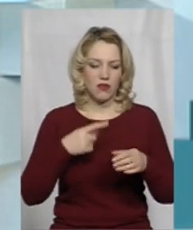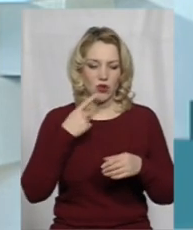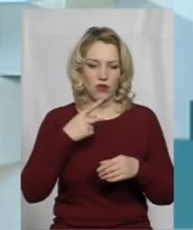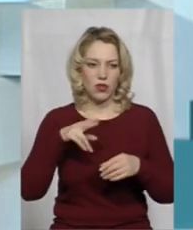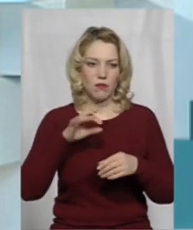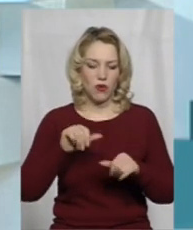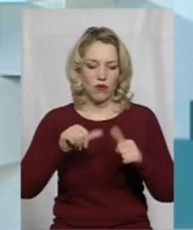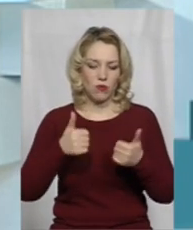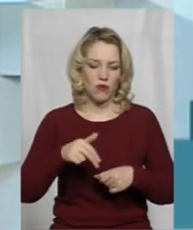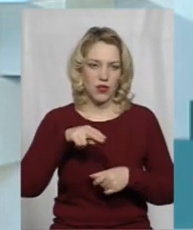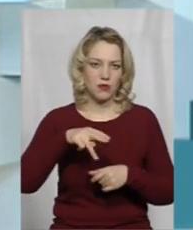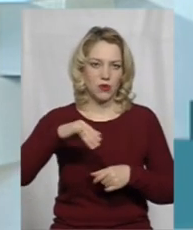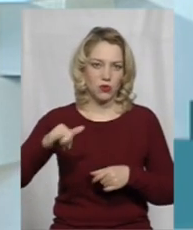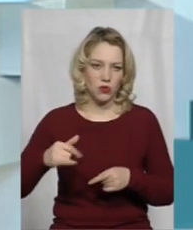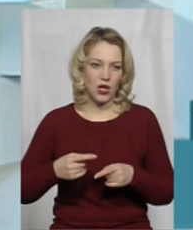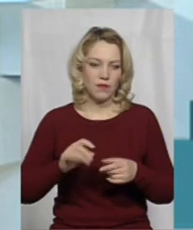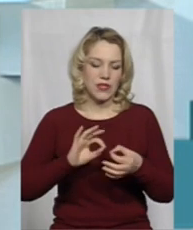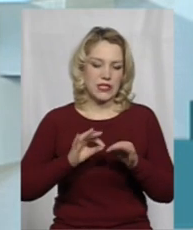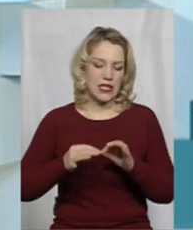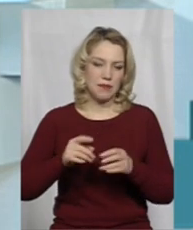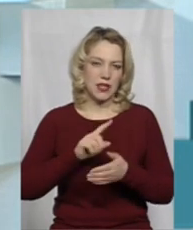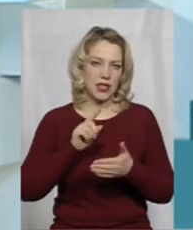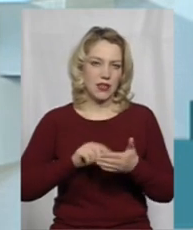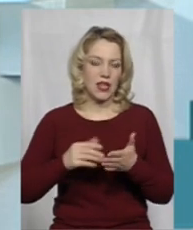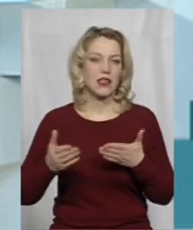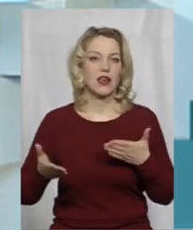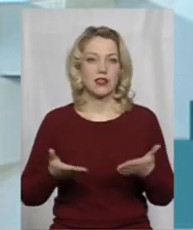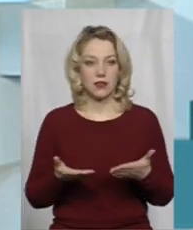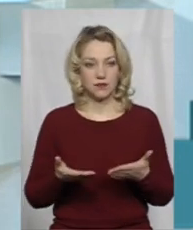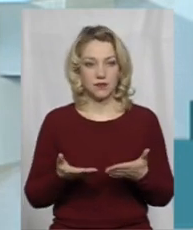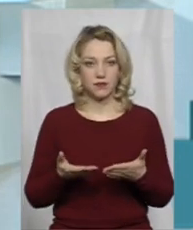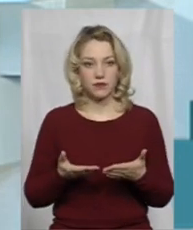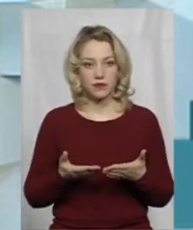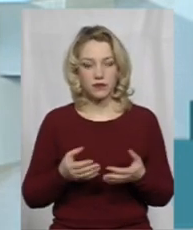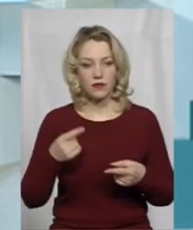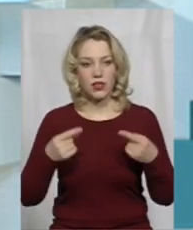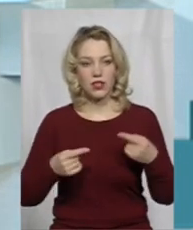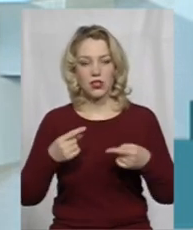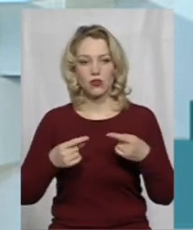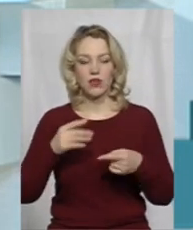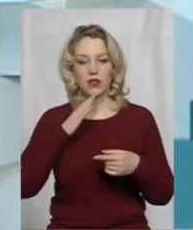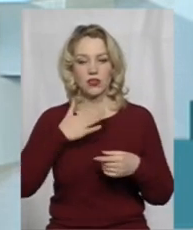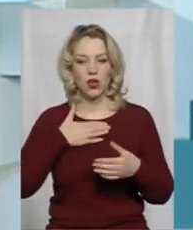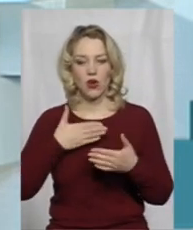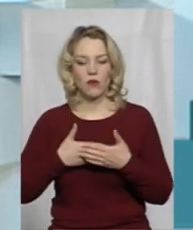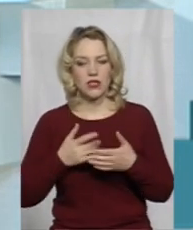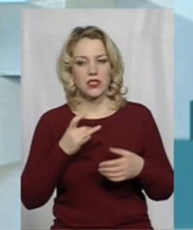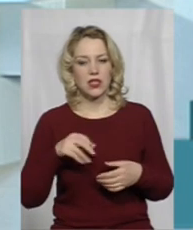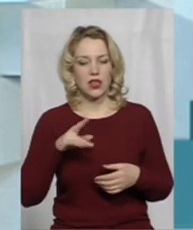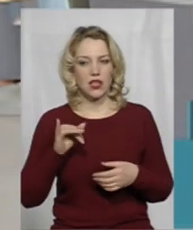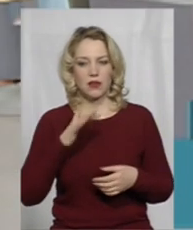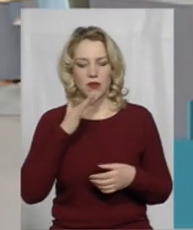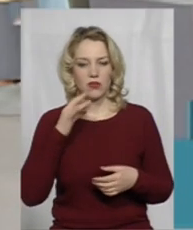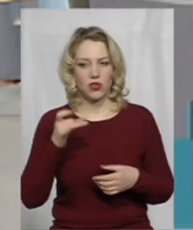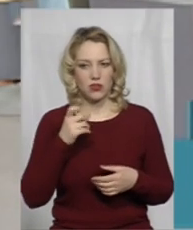профтехосвіти. Назвичайно складне питання, яке дискусувалося на нашій громадській раді, не один